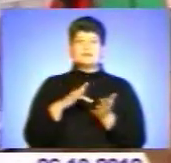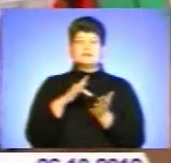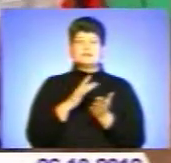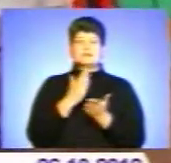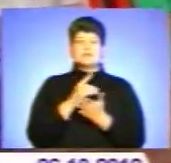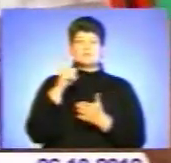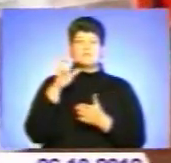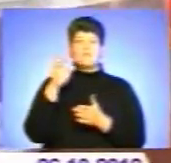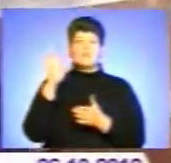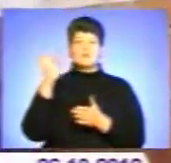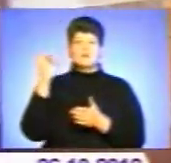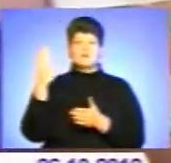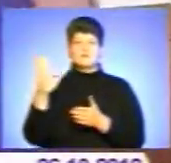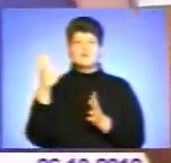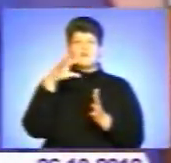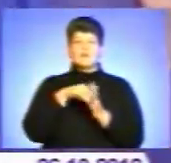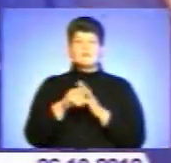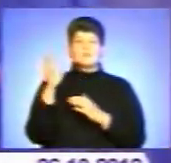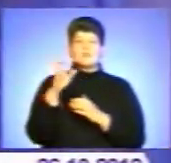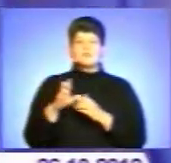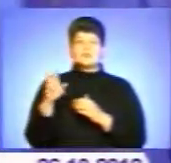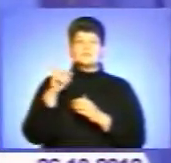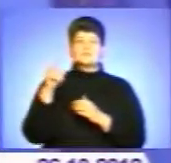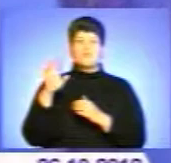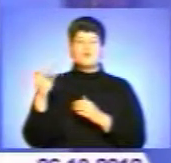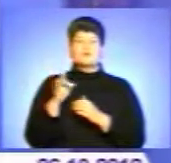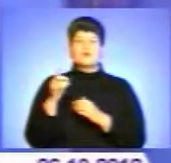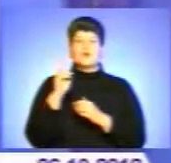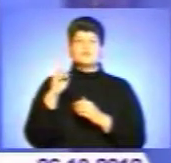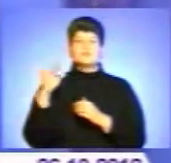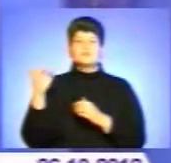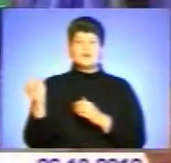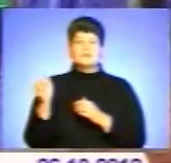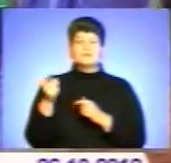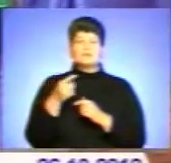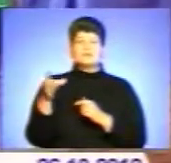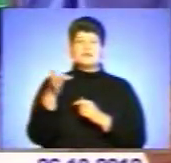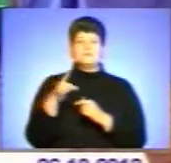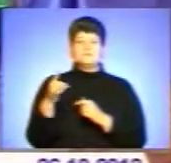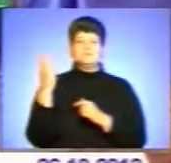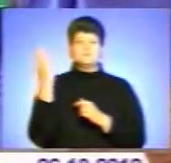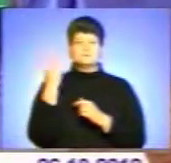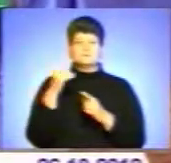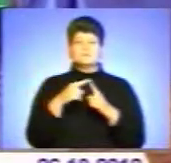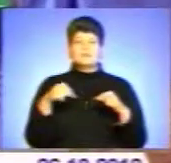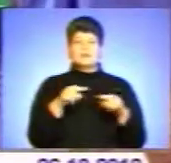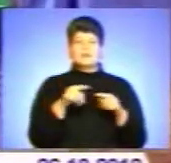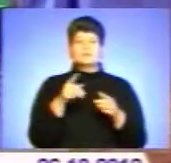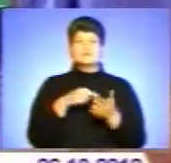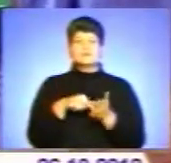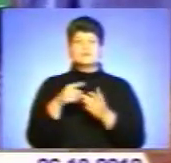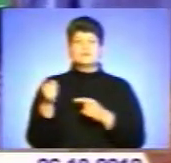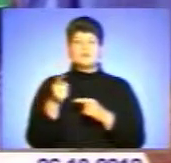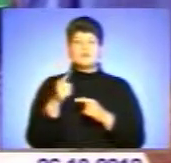Зборові. До нього входять Бережанський, Зборівський, Козівський, Підгаєцький, Тернопільські райони. Чотири дільниці міста Тернополя і